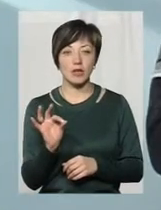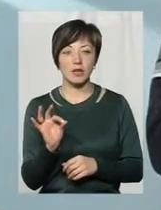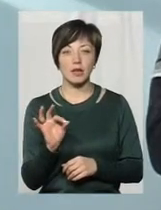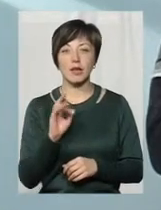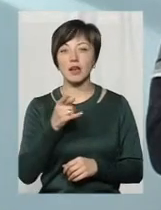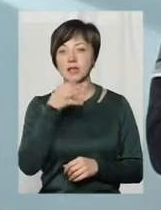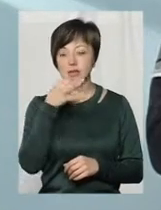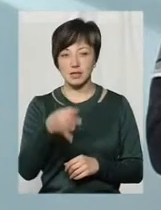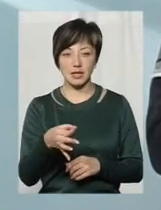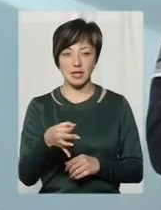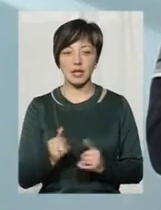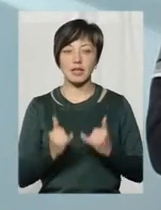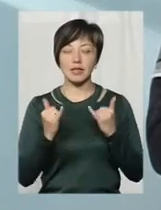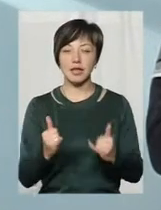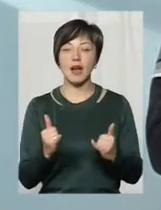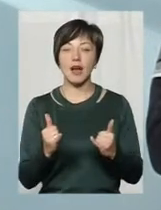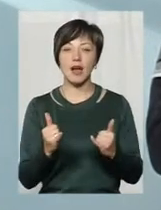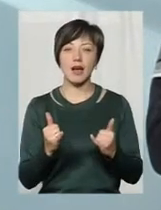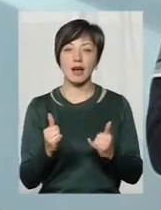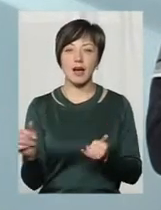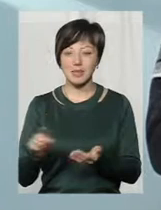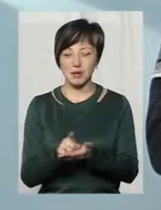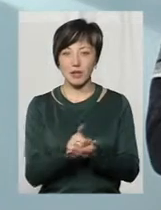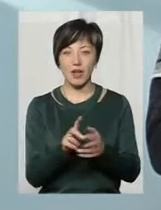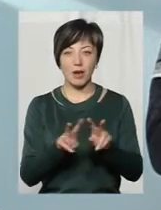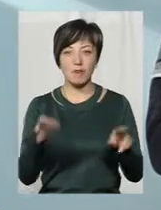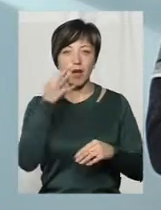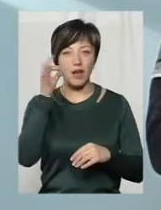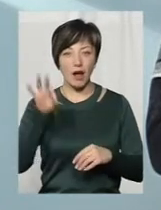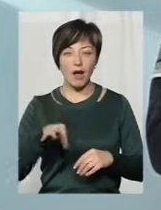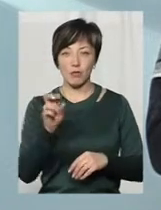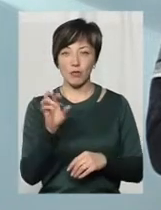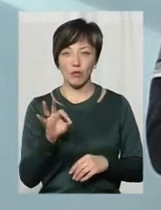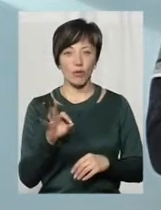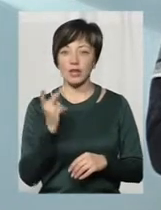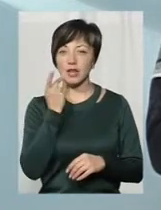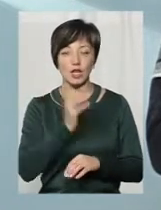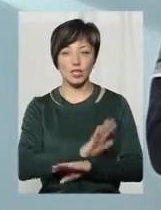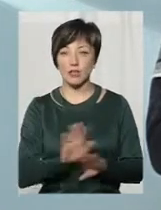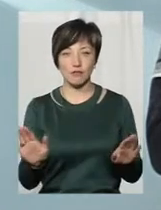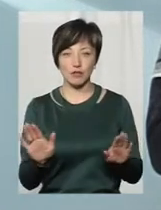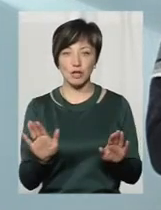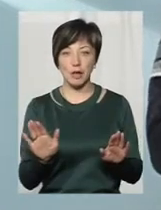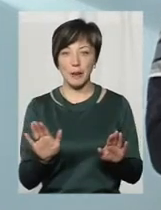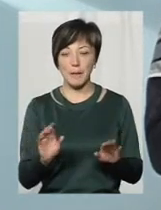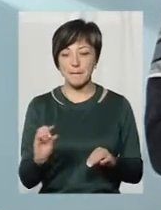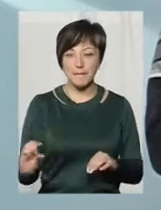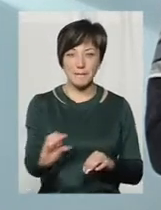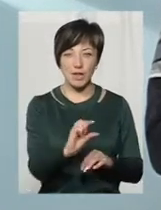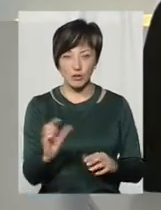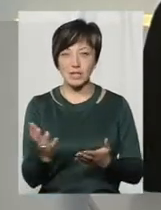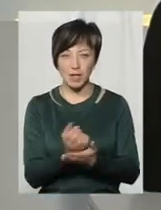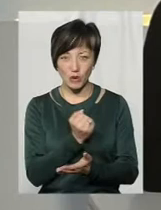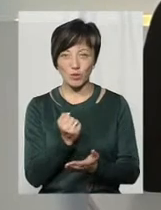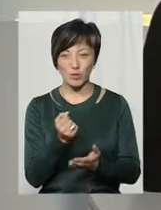сказати, для земноводних це буде своєрідний теж рай, тому що не завжди мілену вони знайдуть.